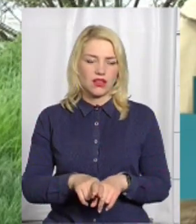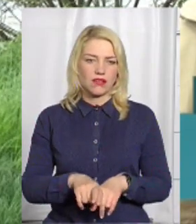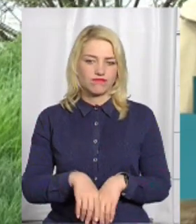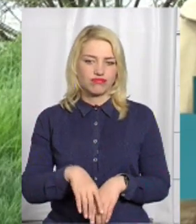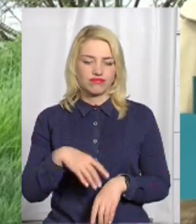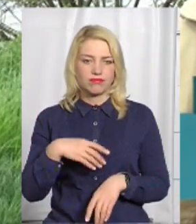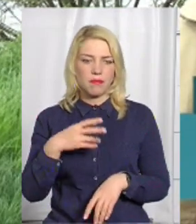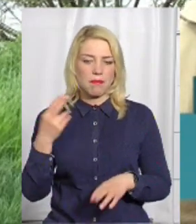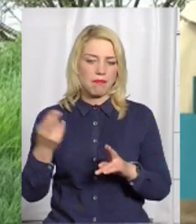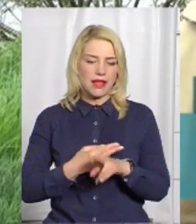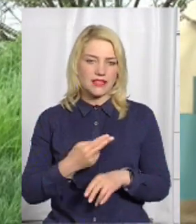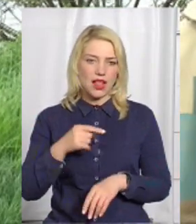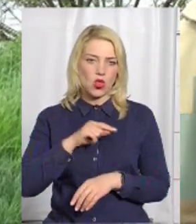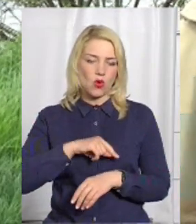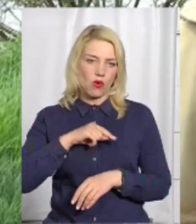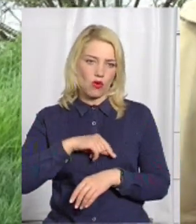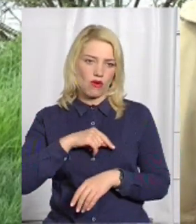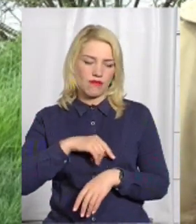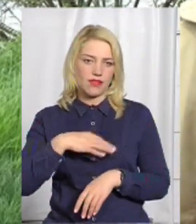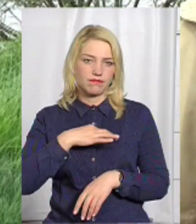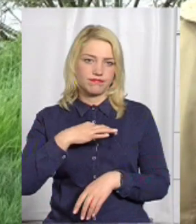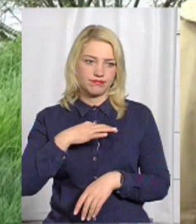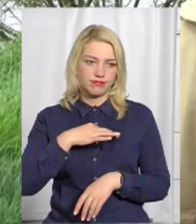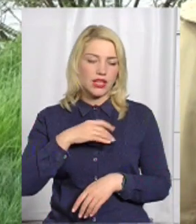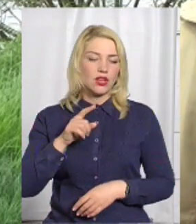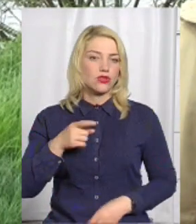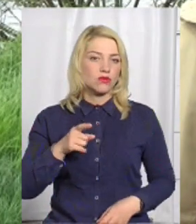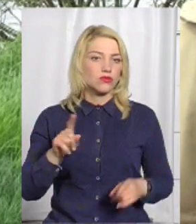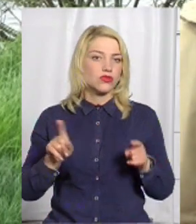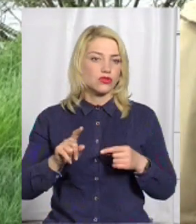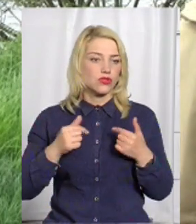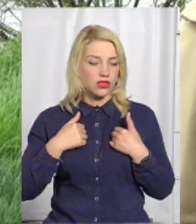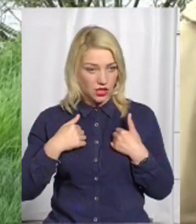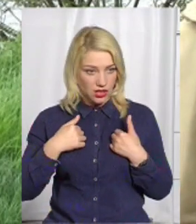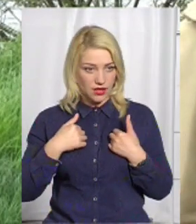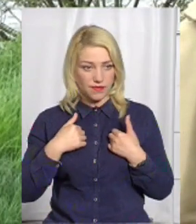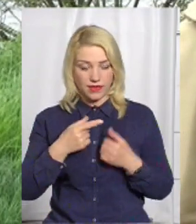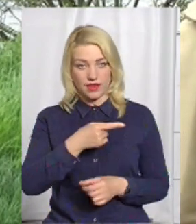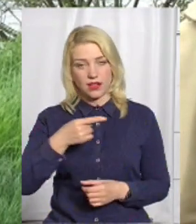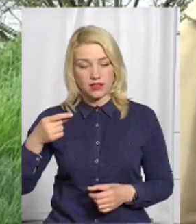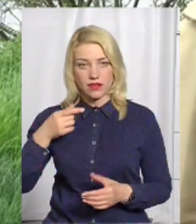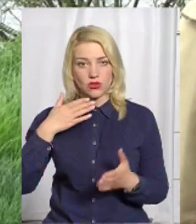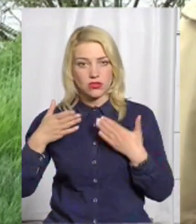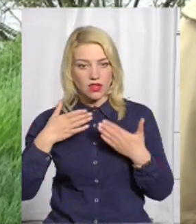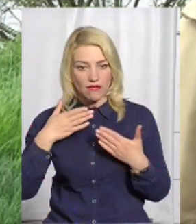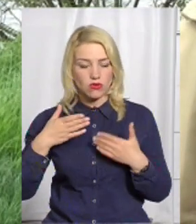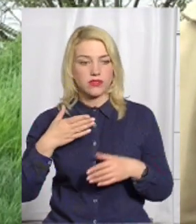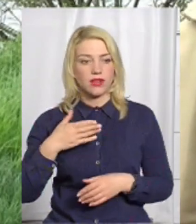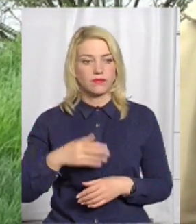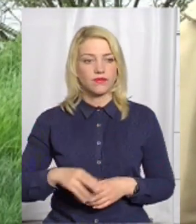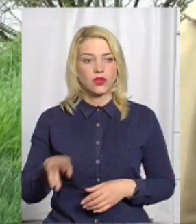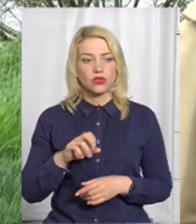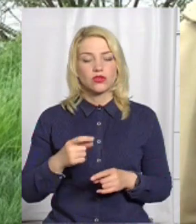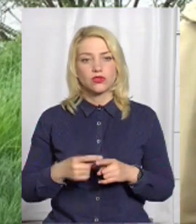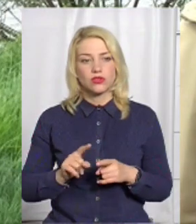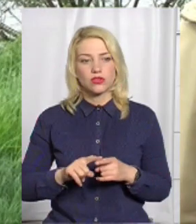і бездуховне. Тому що я досить негативно ставлюся до